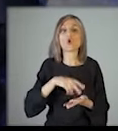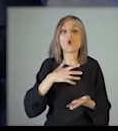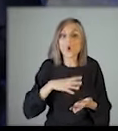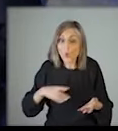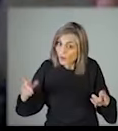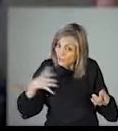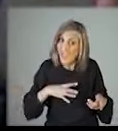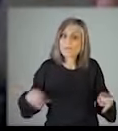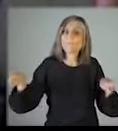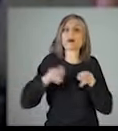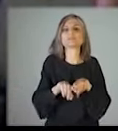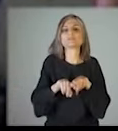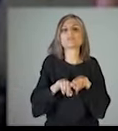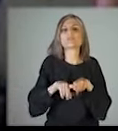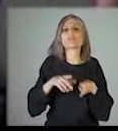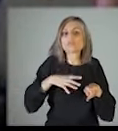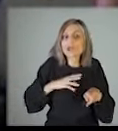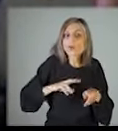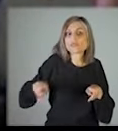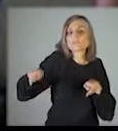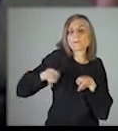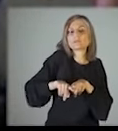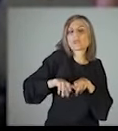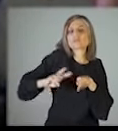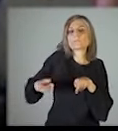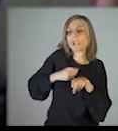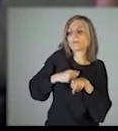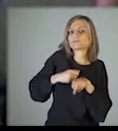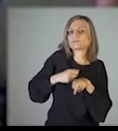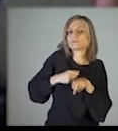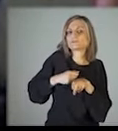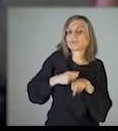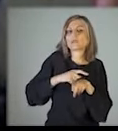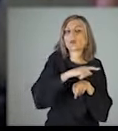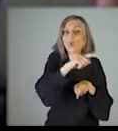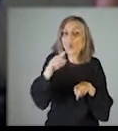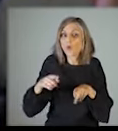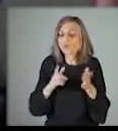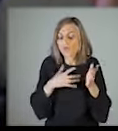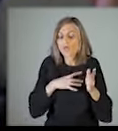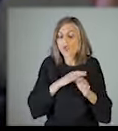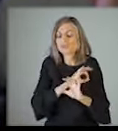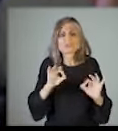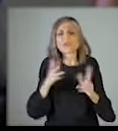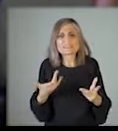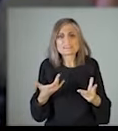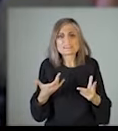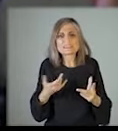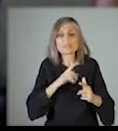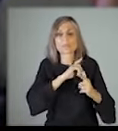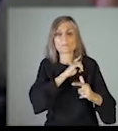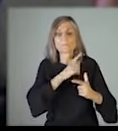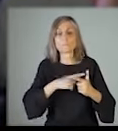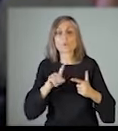όλους τους θέλουμε και τους χρειαζόμαστε δίπλα μας. Για ένα θέλω να είστε απόλυτα βέβαιοι. Η πολιτική